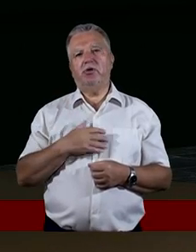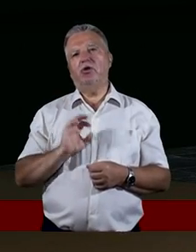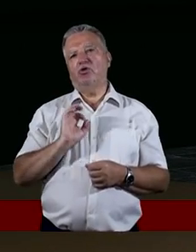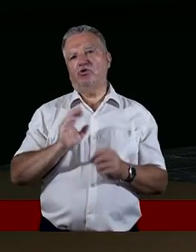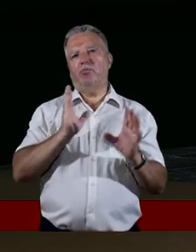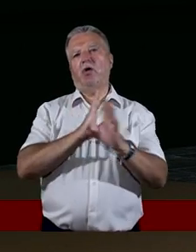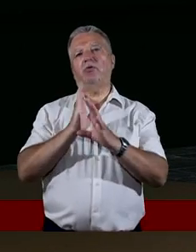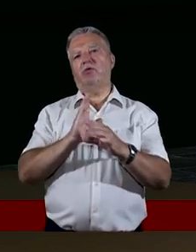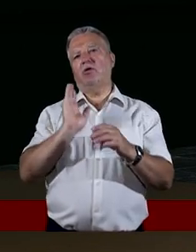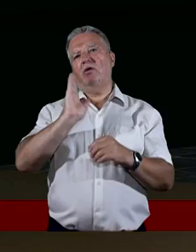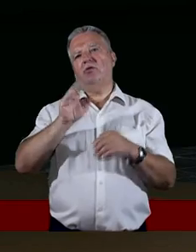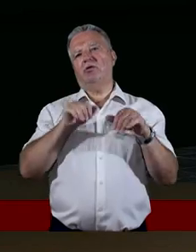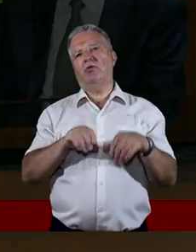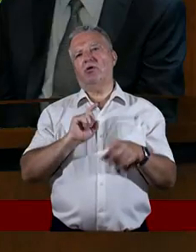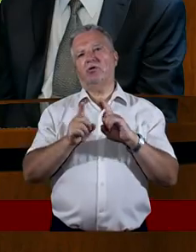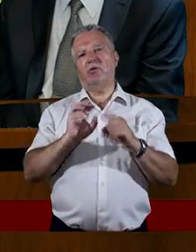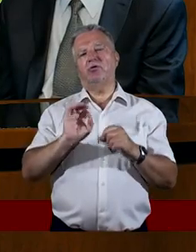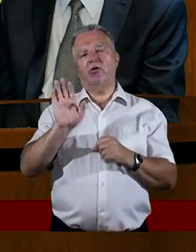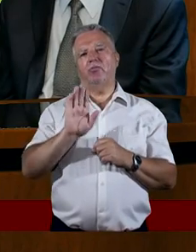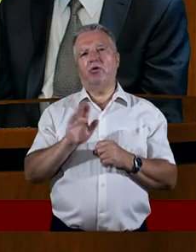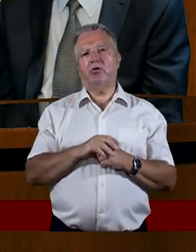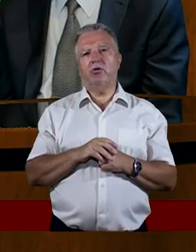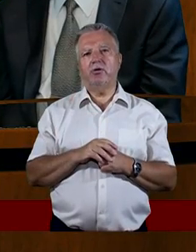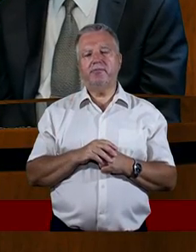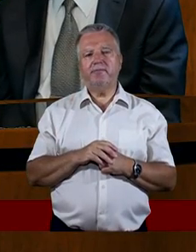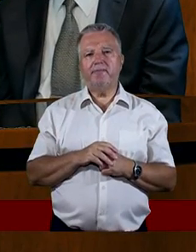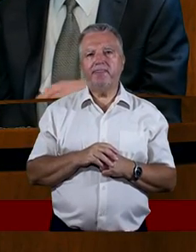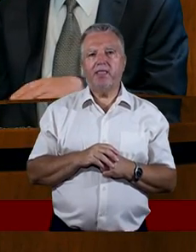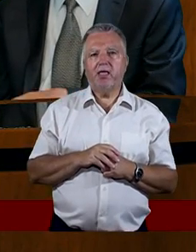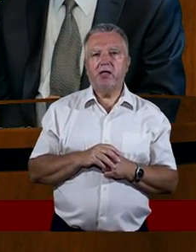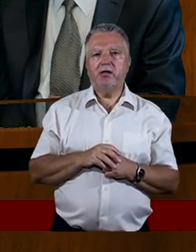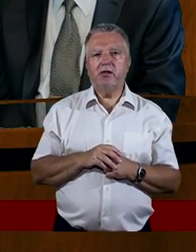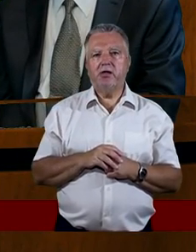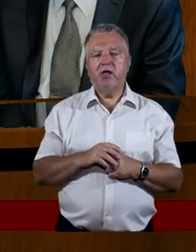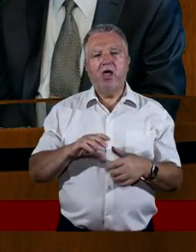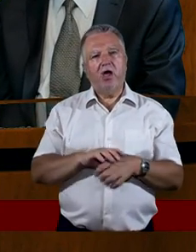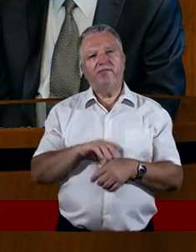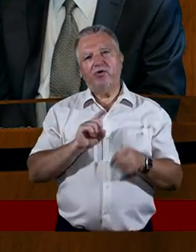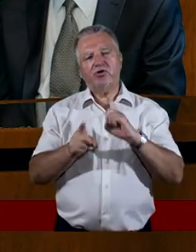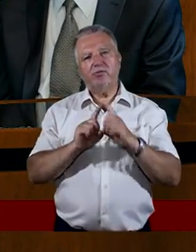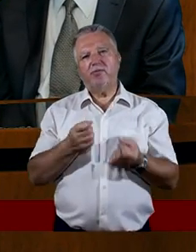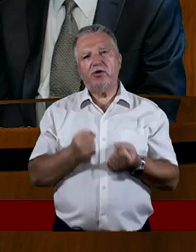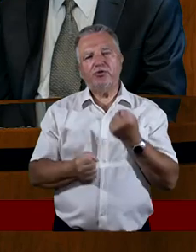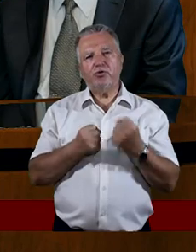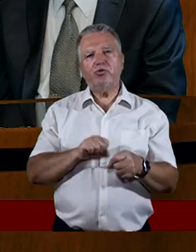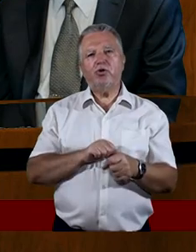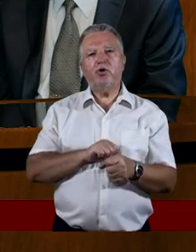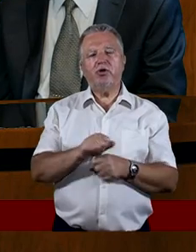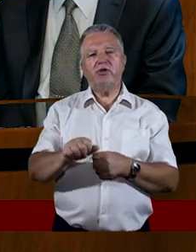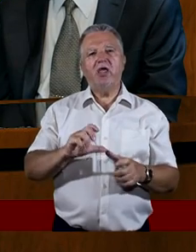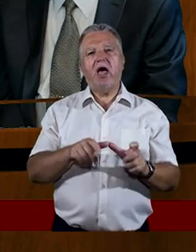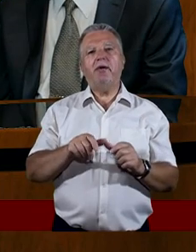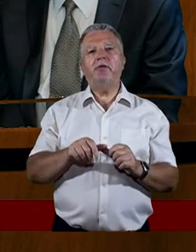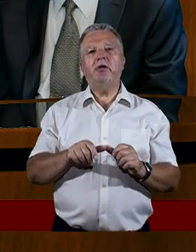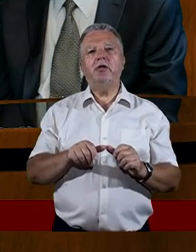atmosferę i będziemy mogli rozmawiać wtedy o Bogu. tymi rozmowami faktycznie trudno bywa, ale żeby komuś coś dobrego